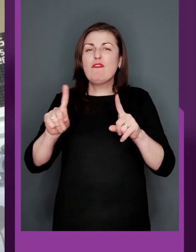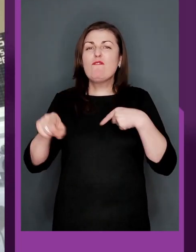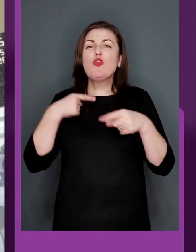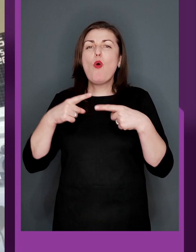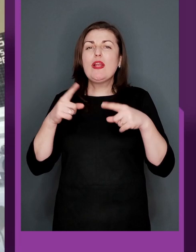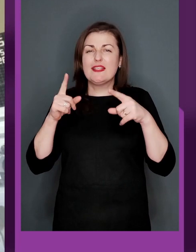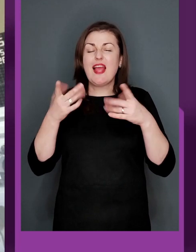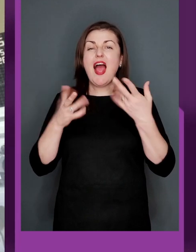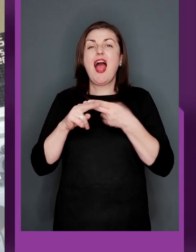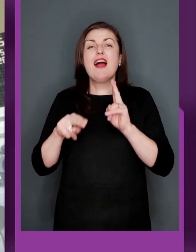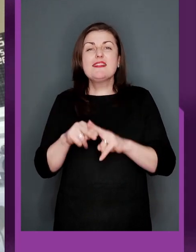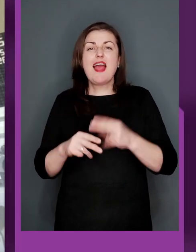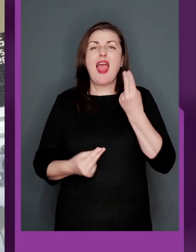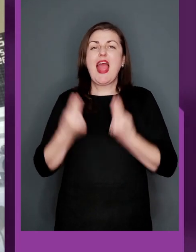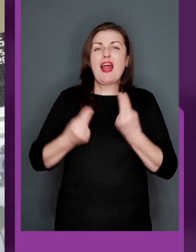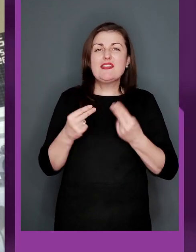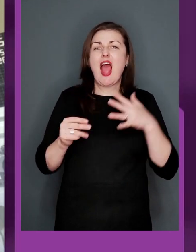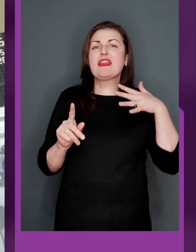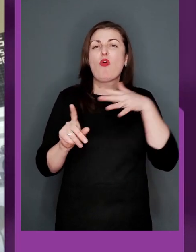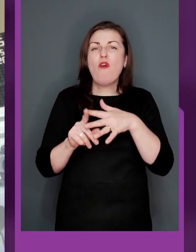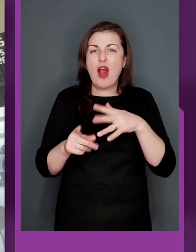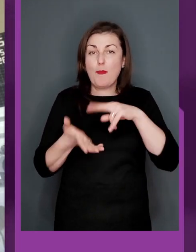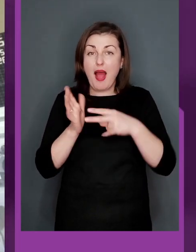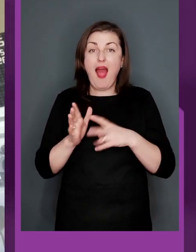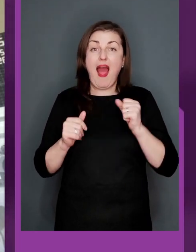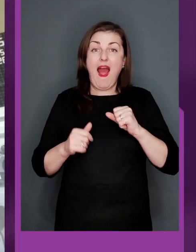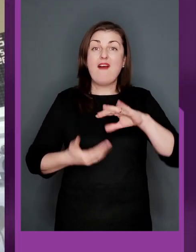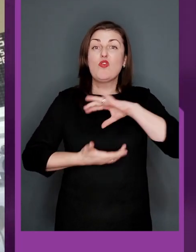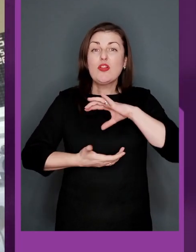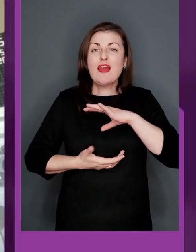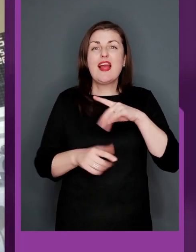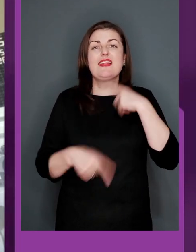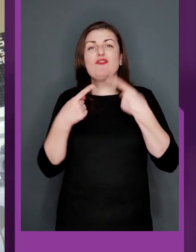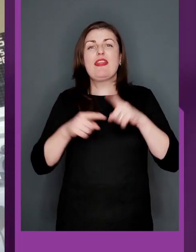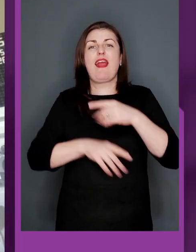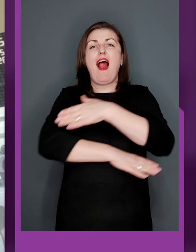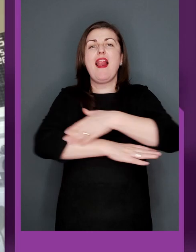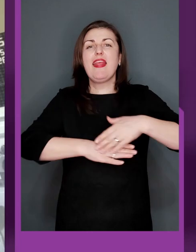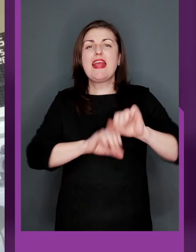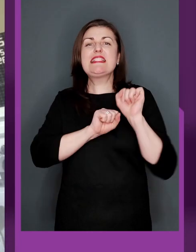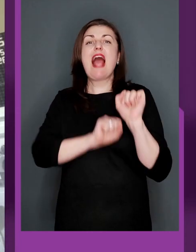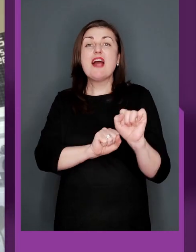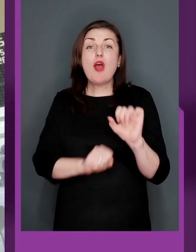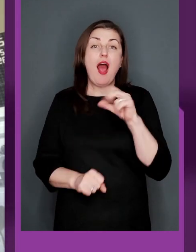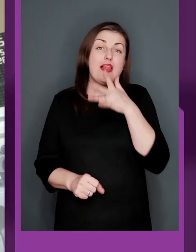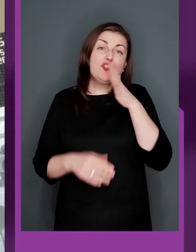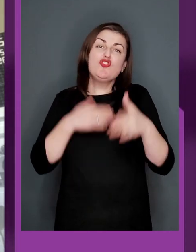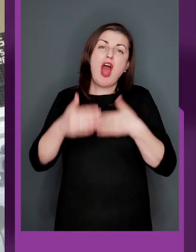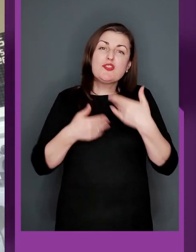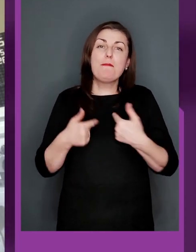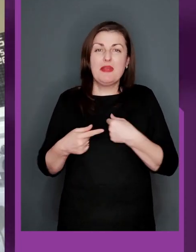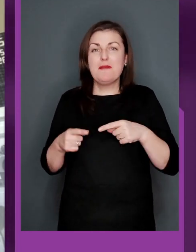футбольні – це гравці атакувального плану, а воротарі завжди такі на лінії захисту. Але якось